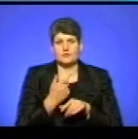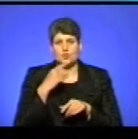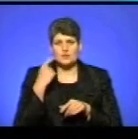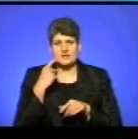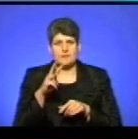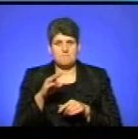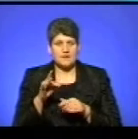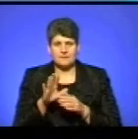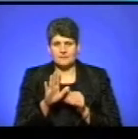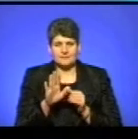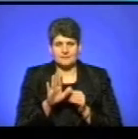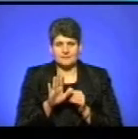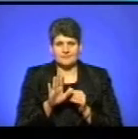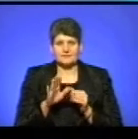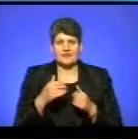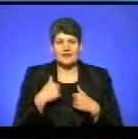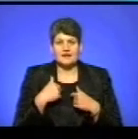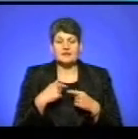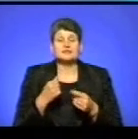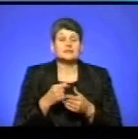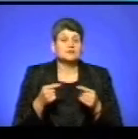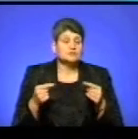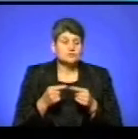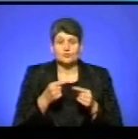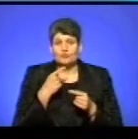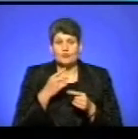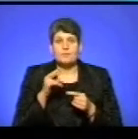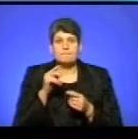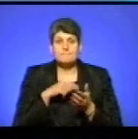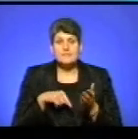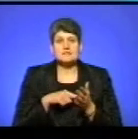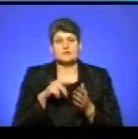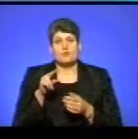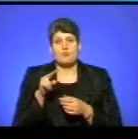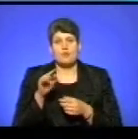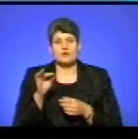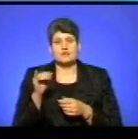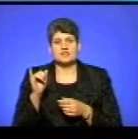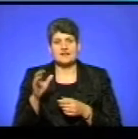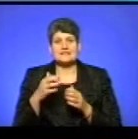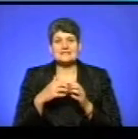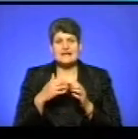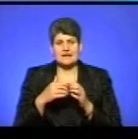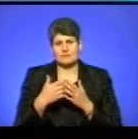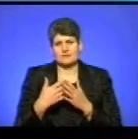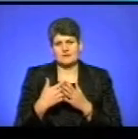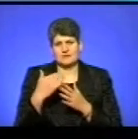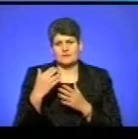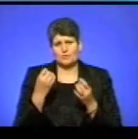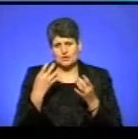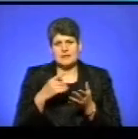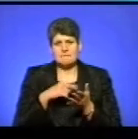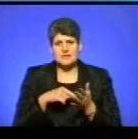міра на Західній Україні. Я з твердістю, з чіткістю говорю, що місто Почаїв середньостатистичне, звичайне